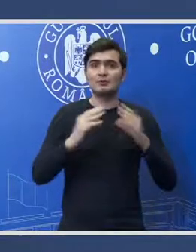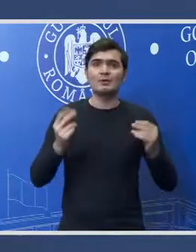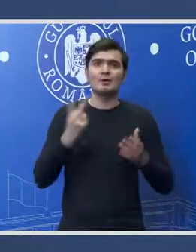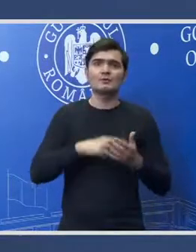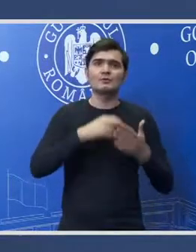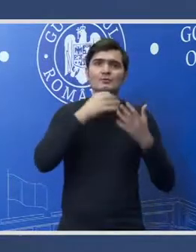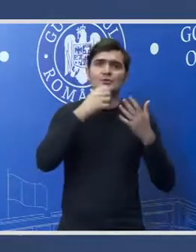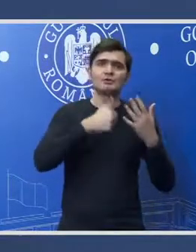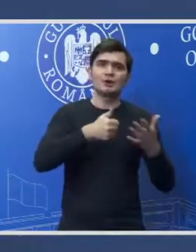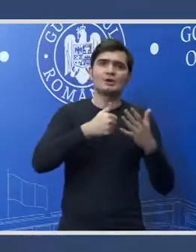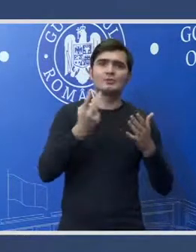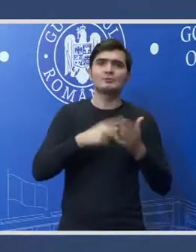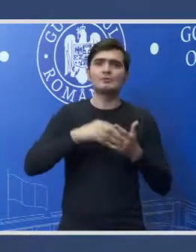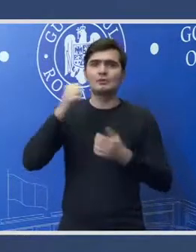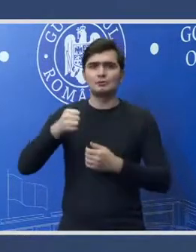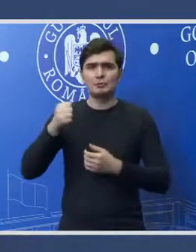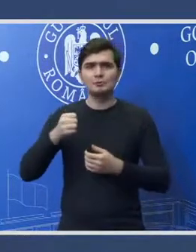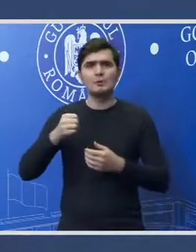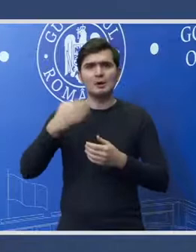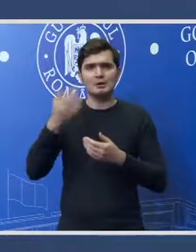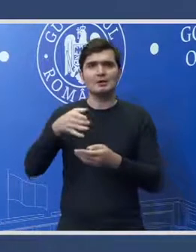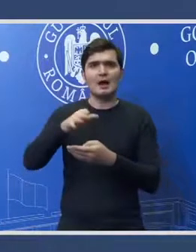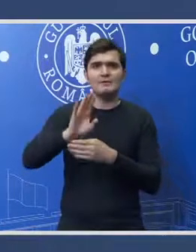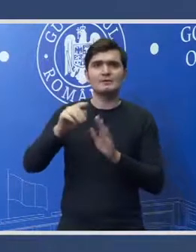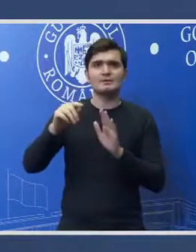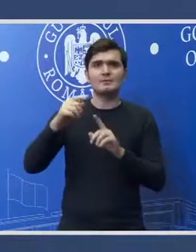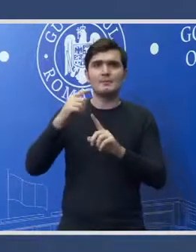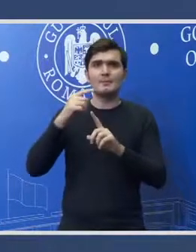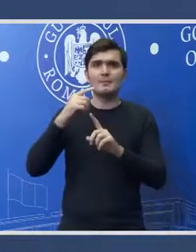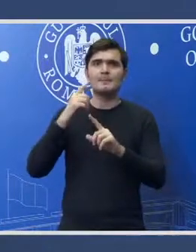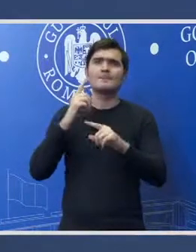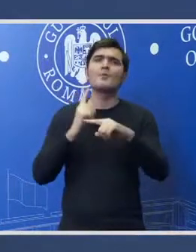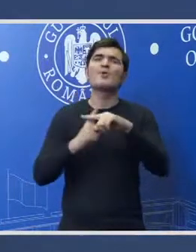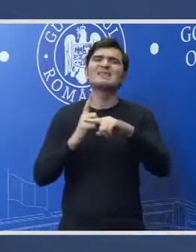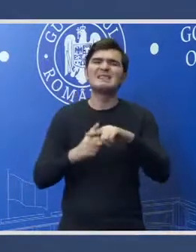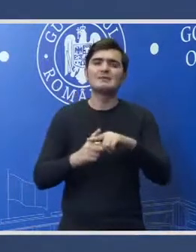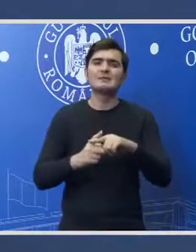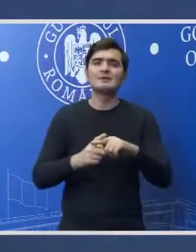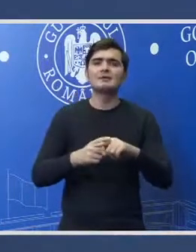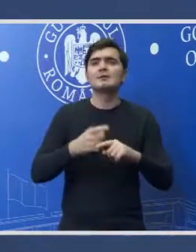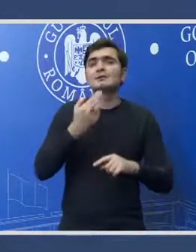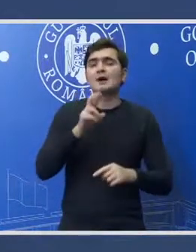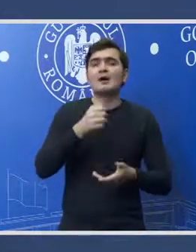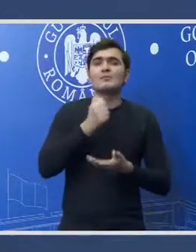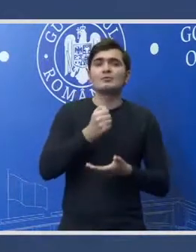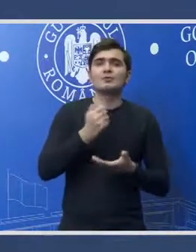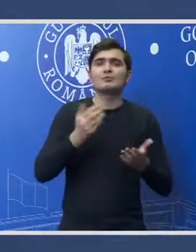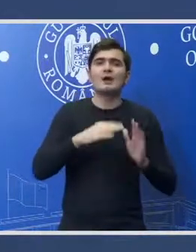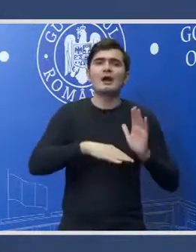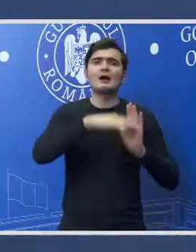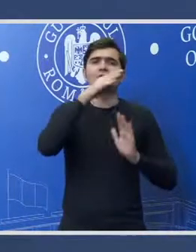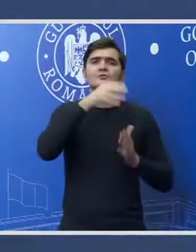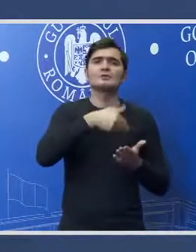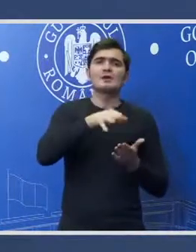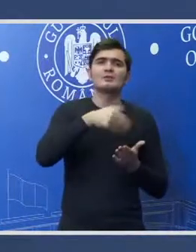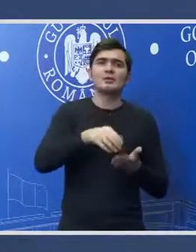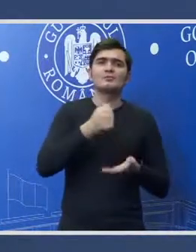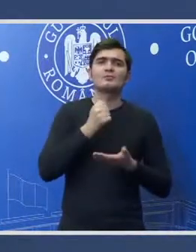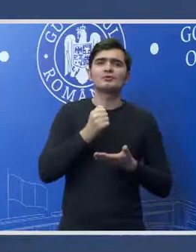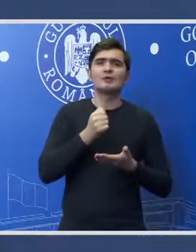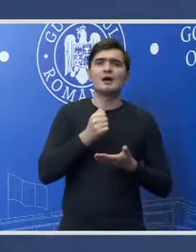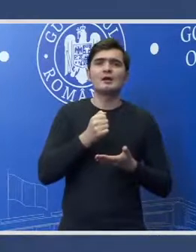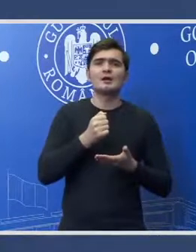și 2019 au primit avize pozitive. Bugetele care au crescut cheltuie de bugetare nesustenabil, în special de personal,